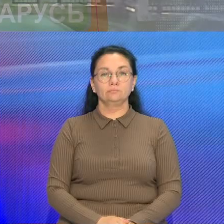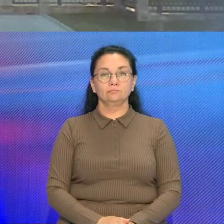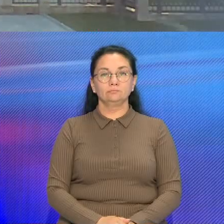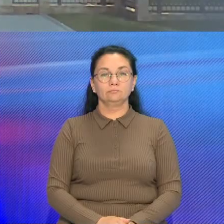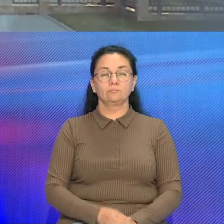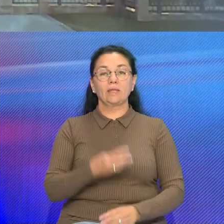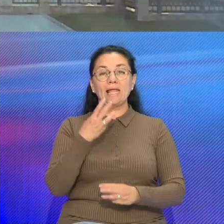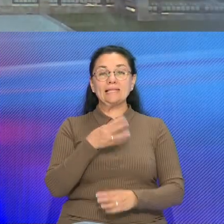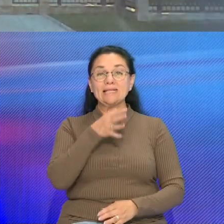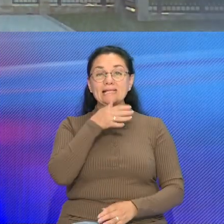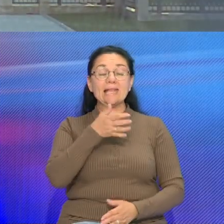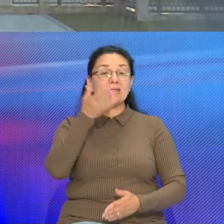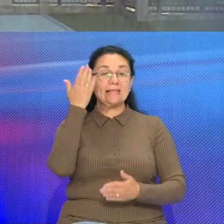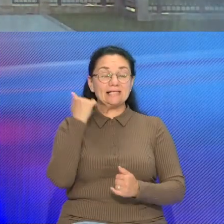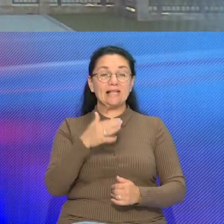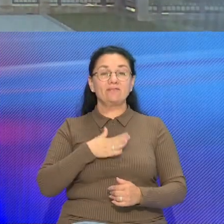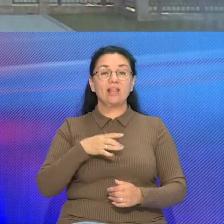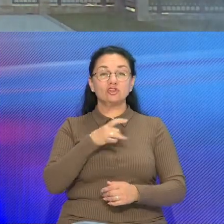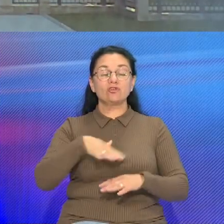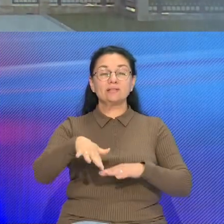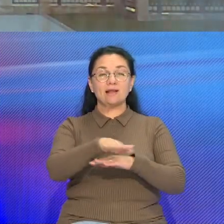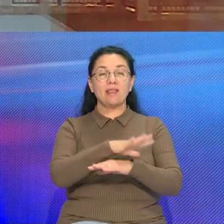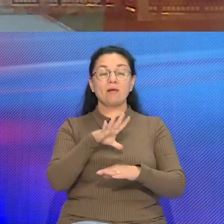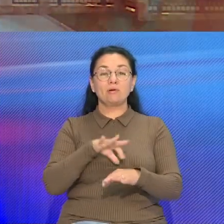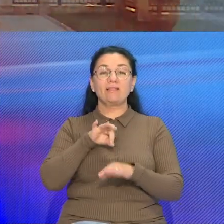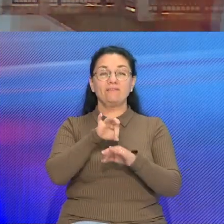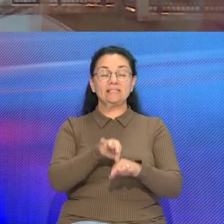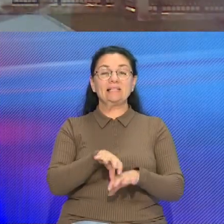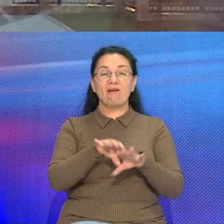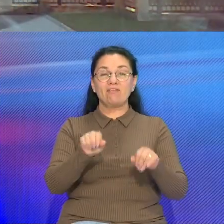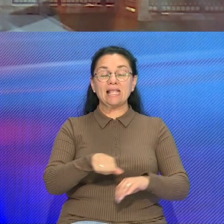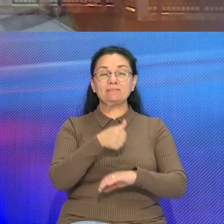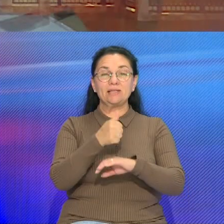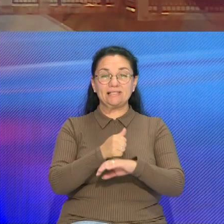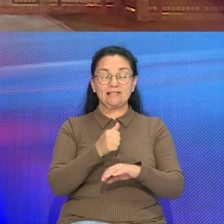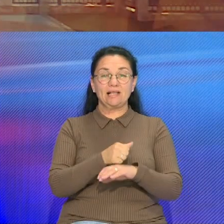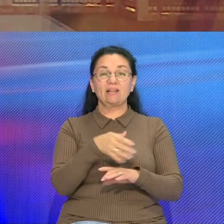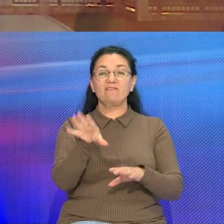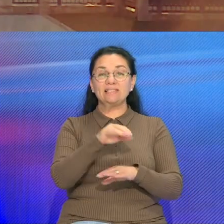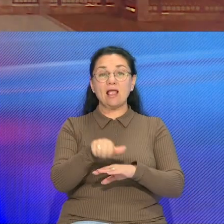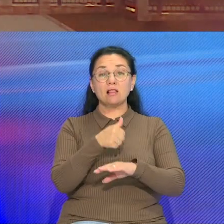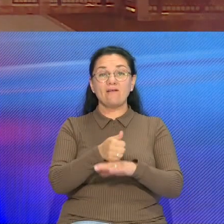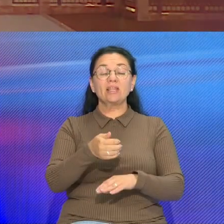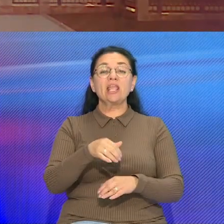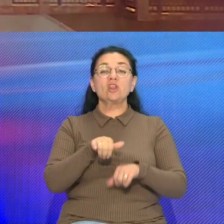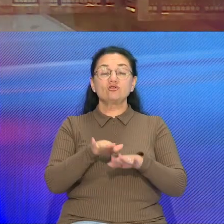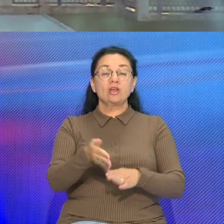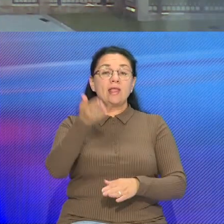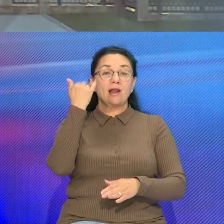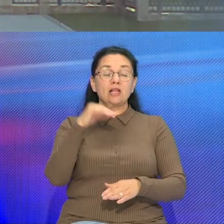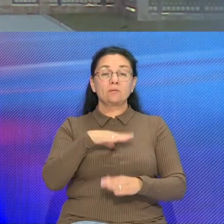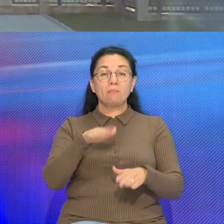30 годов тому в нашей стране была увидена посада президента Республики Беларусь До того, все головные решения Украины належали